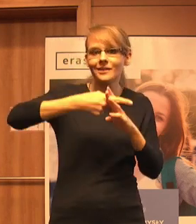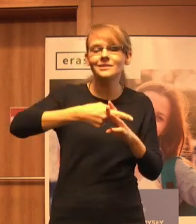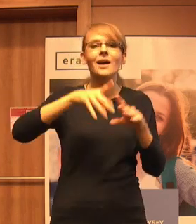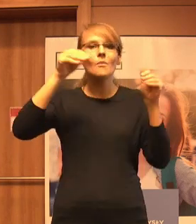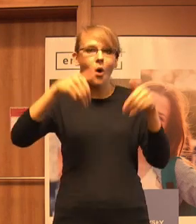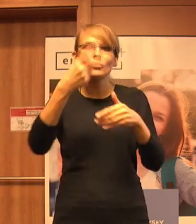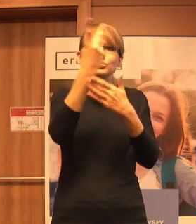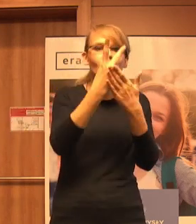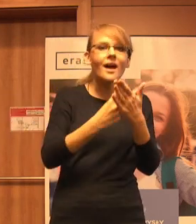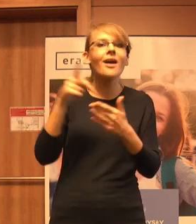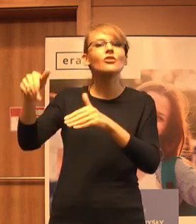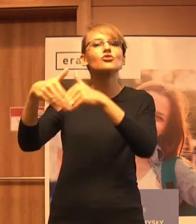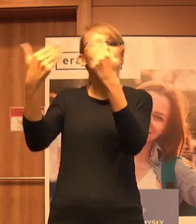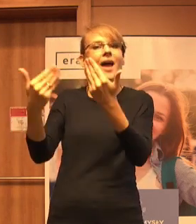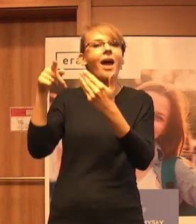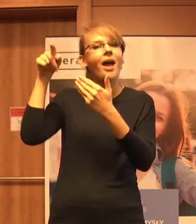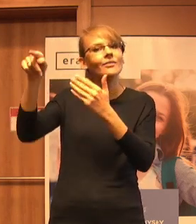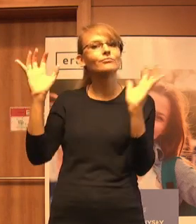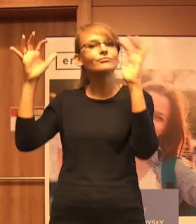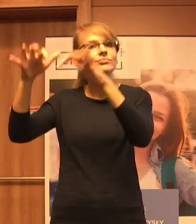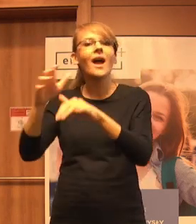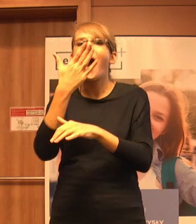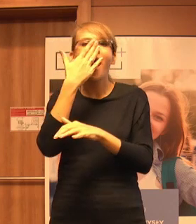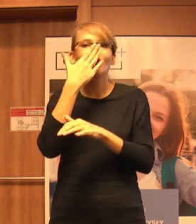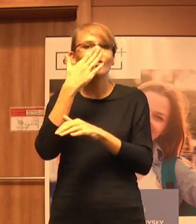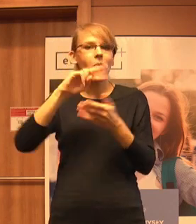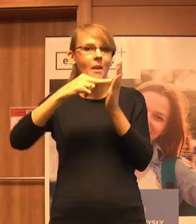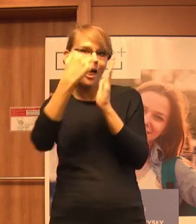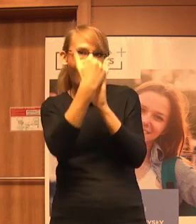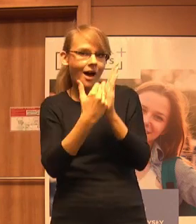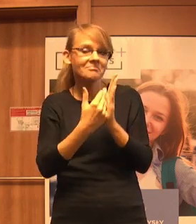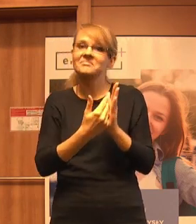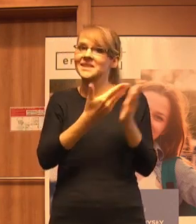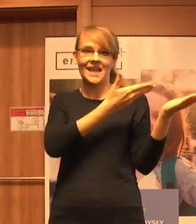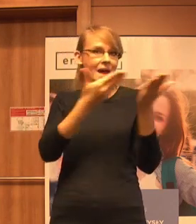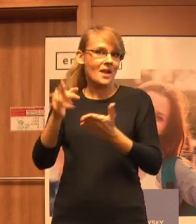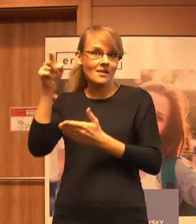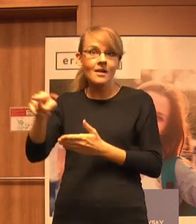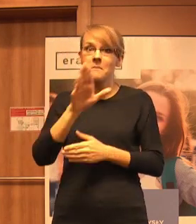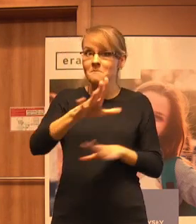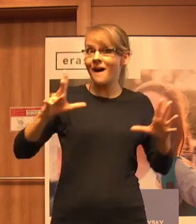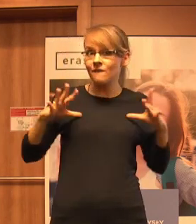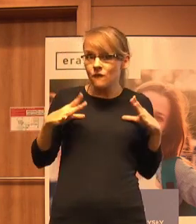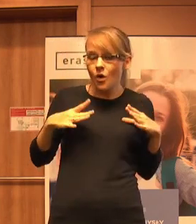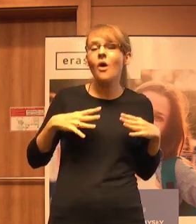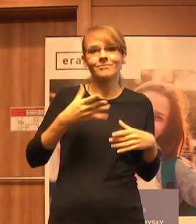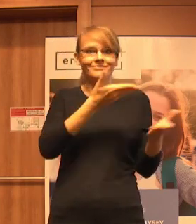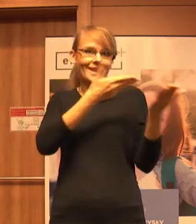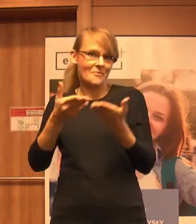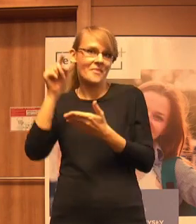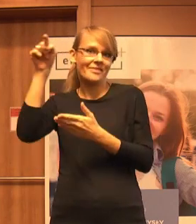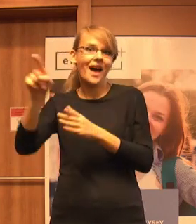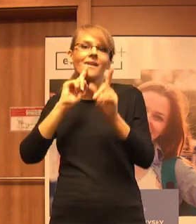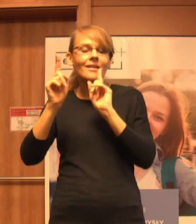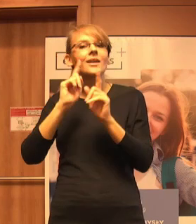jak ten dzień będzie zorganizowany, więc zapraszam Państwa wtedy, jeżeli będziecie dysponować czasem. A dzisiaj po prostu